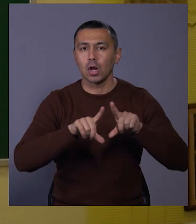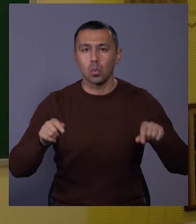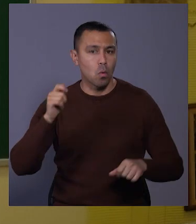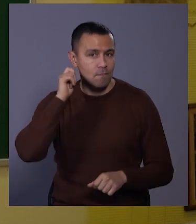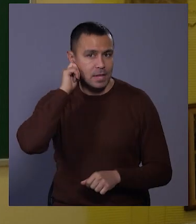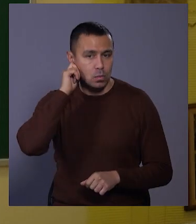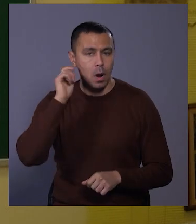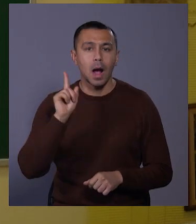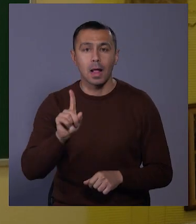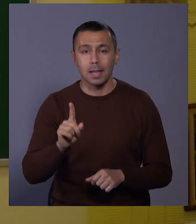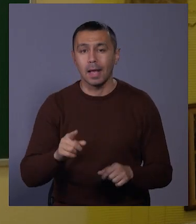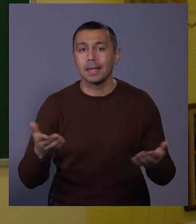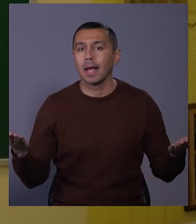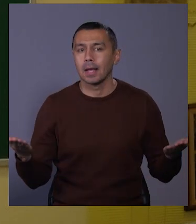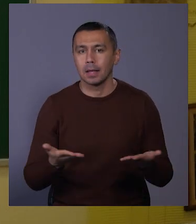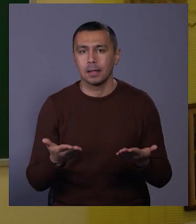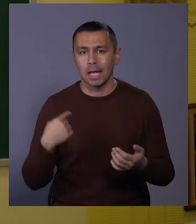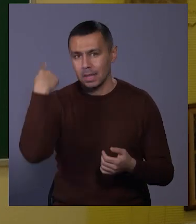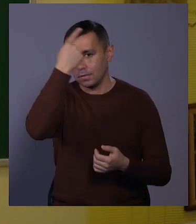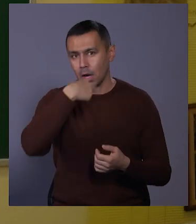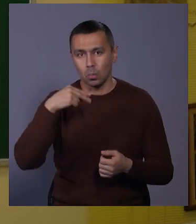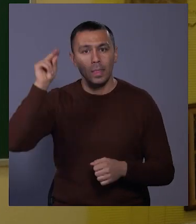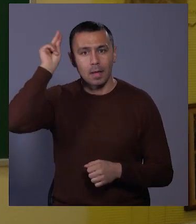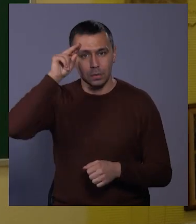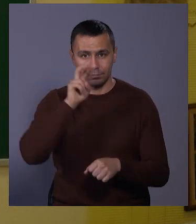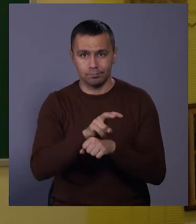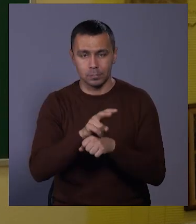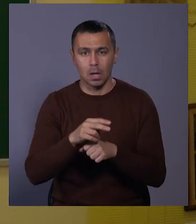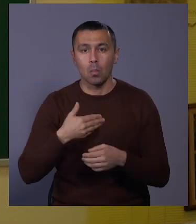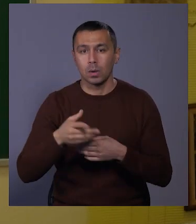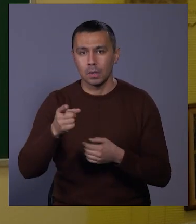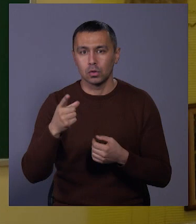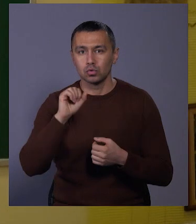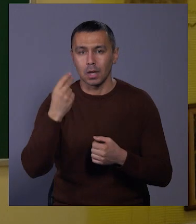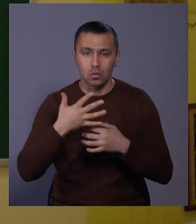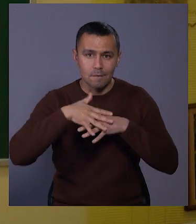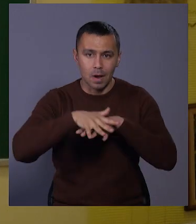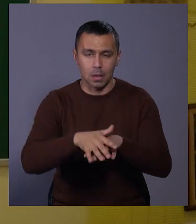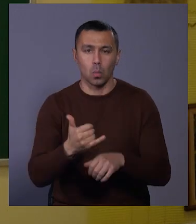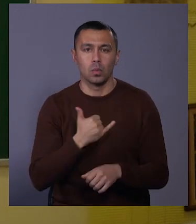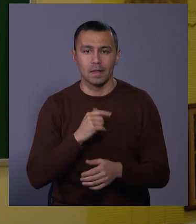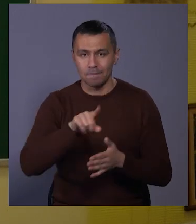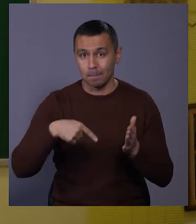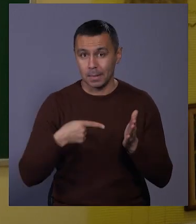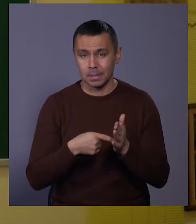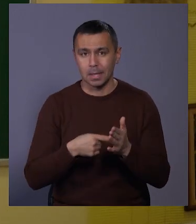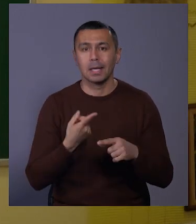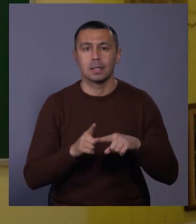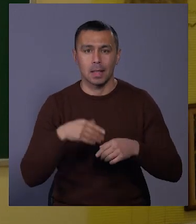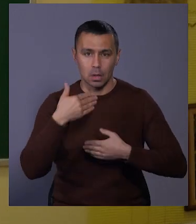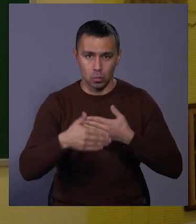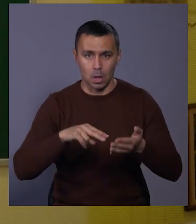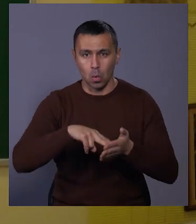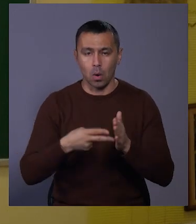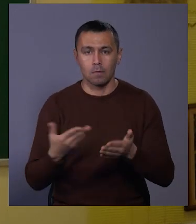віку, але які на індивідуальному навчанні і потім їх соціалізувати взагалі в нас в місті. І оцей наступний